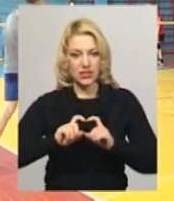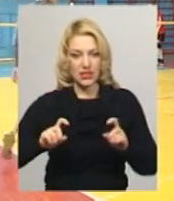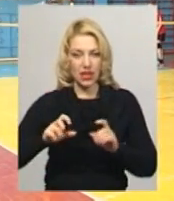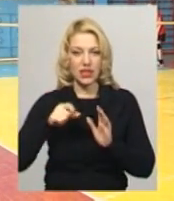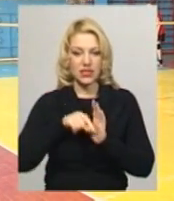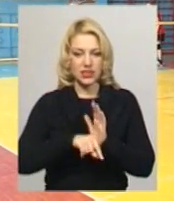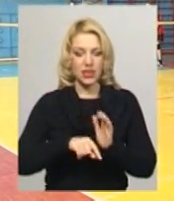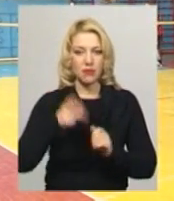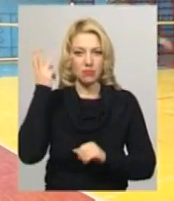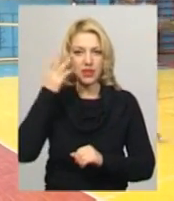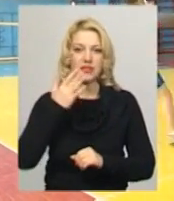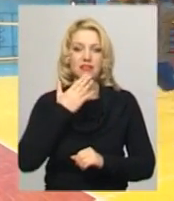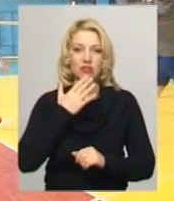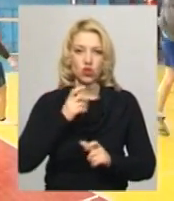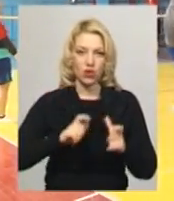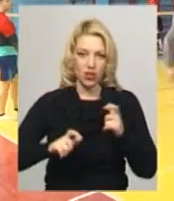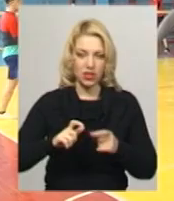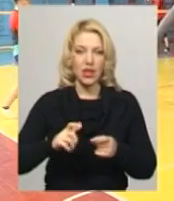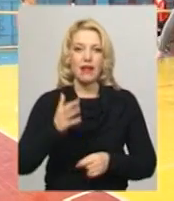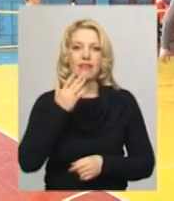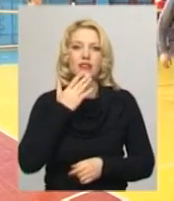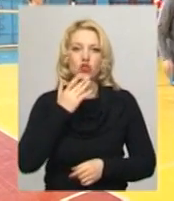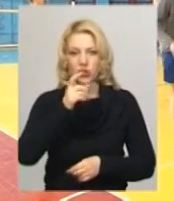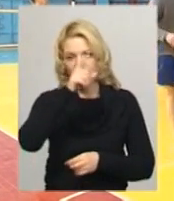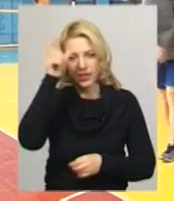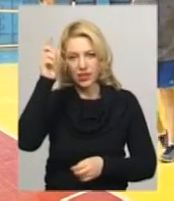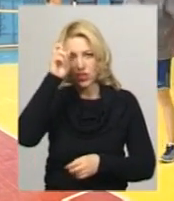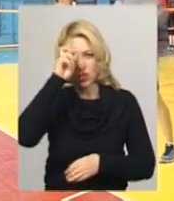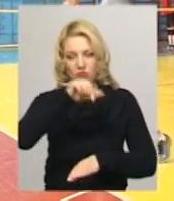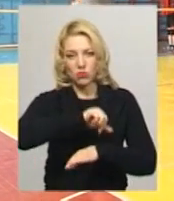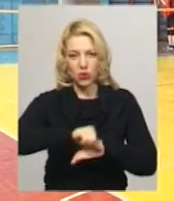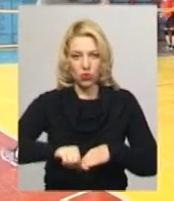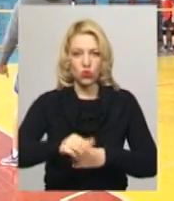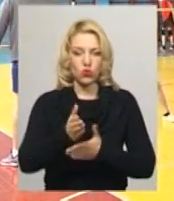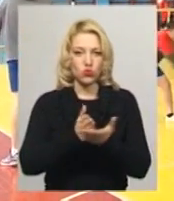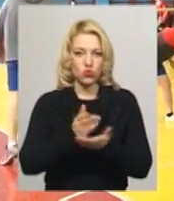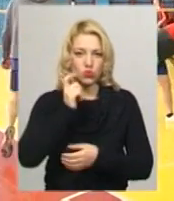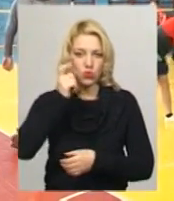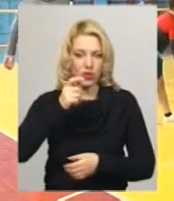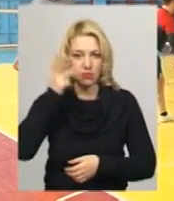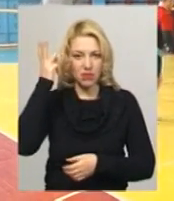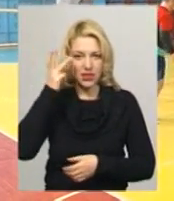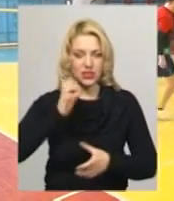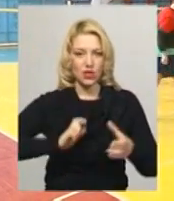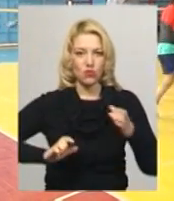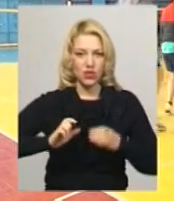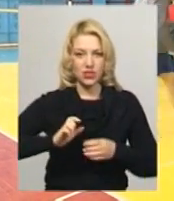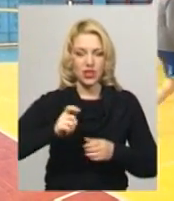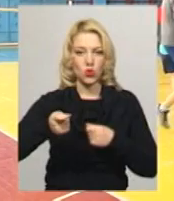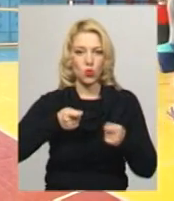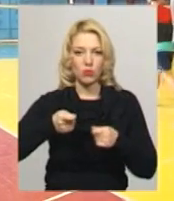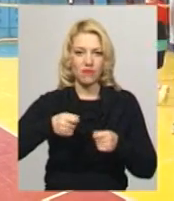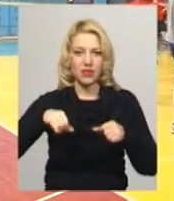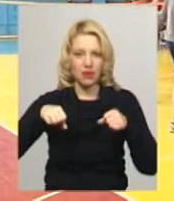саме Хмельницький національний університет, Національна академія Державної перекордонної служби України, Хмельницький університет управління і права,